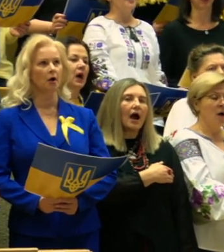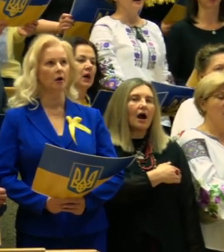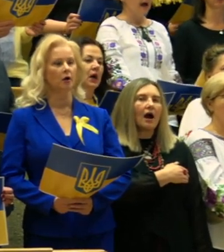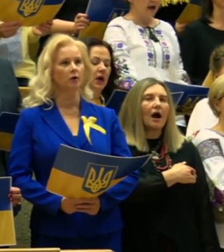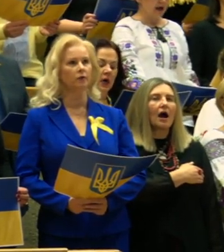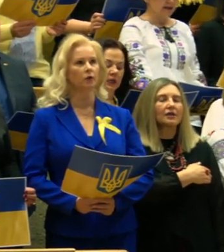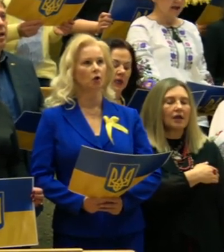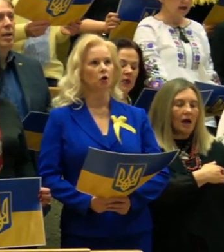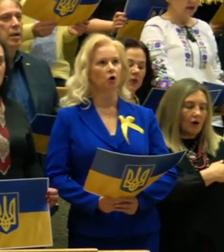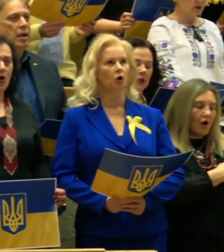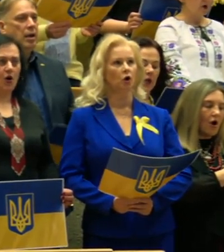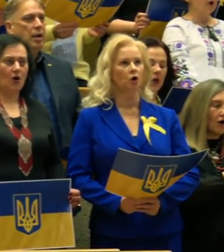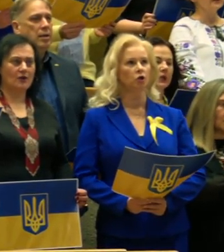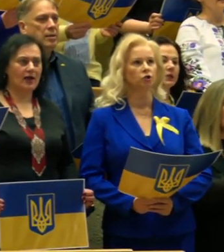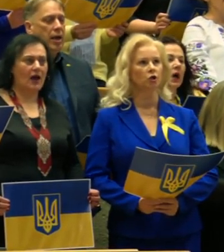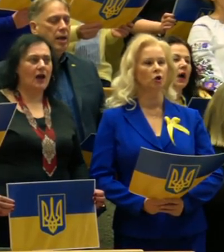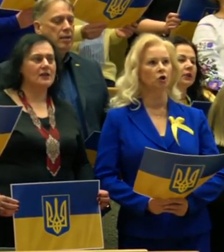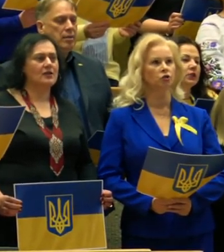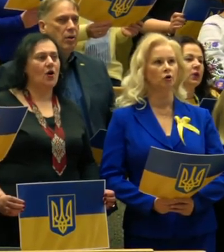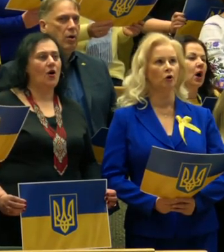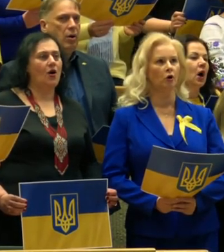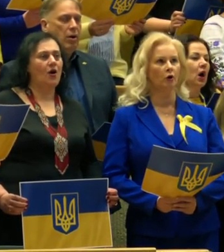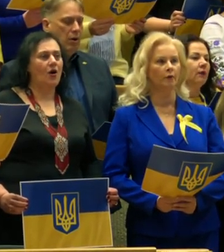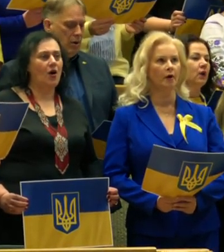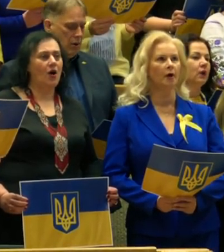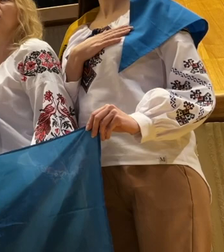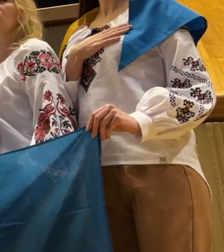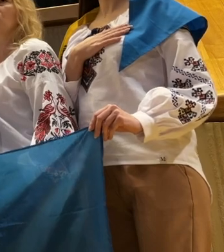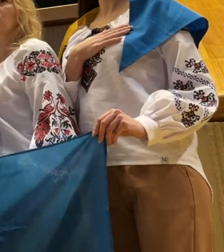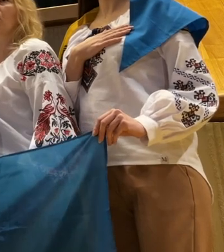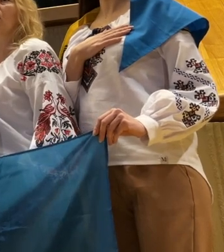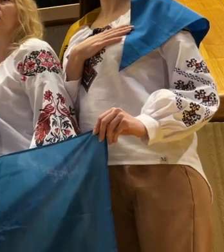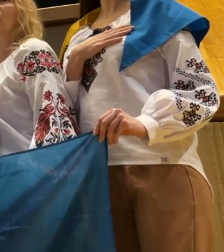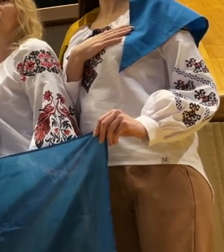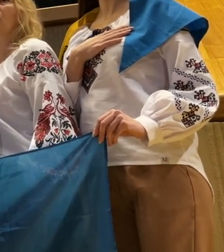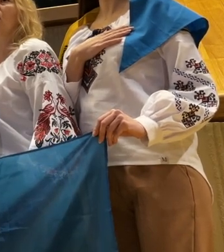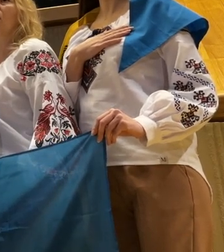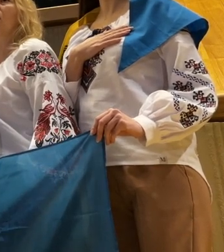Ukrainos galutinės pergalės.